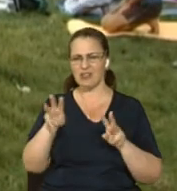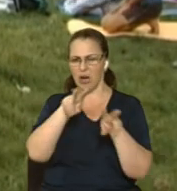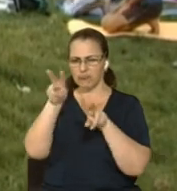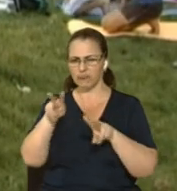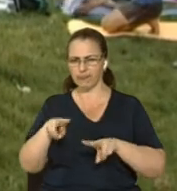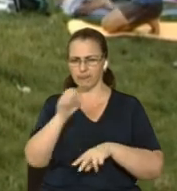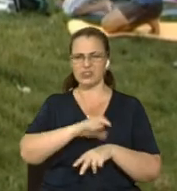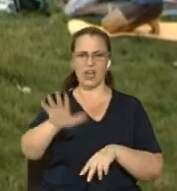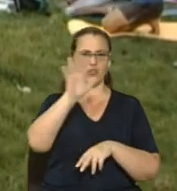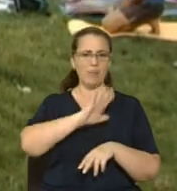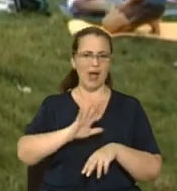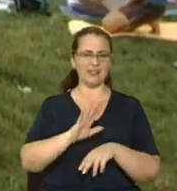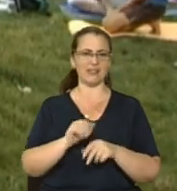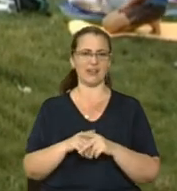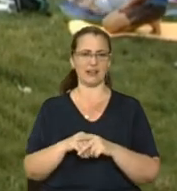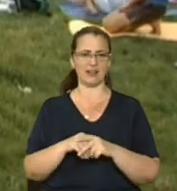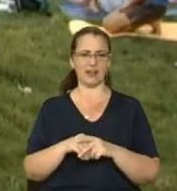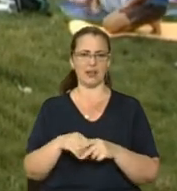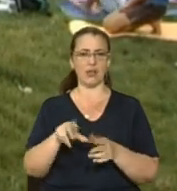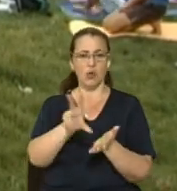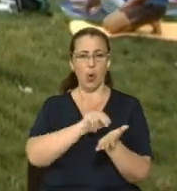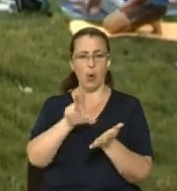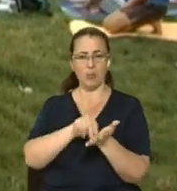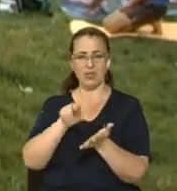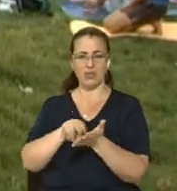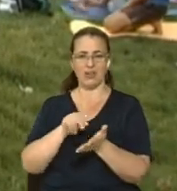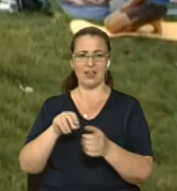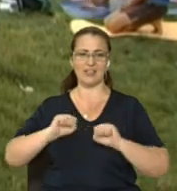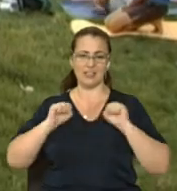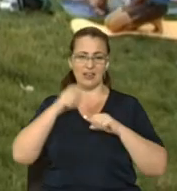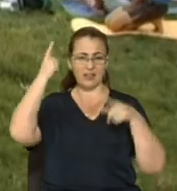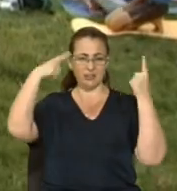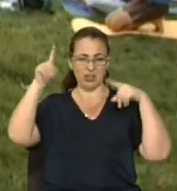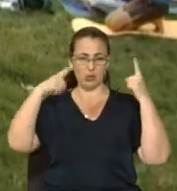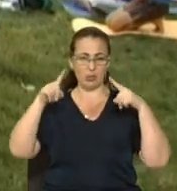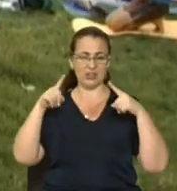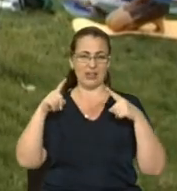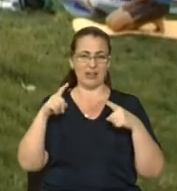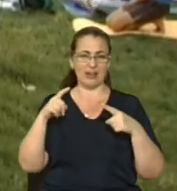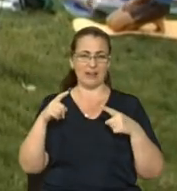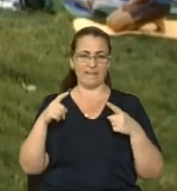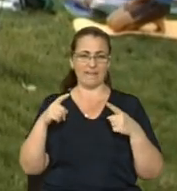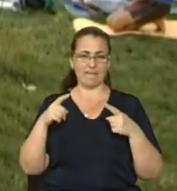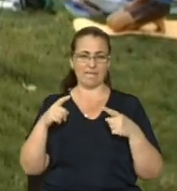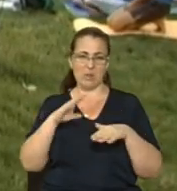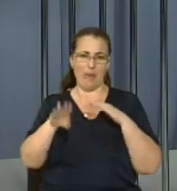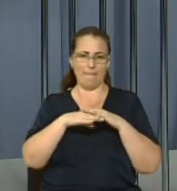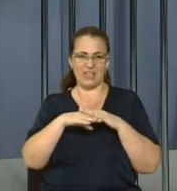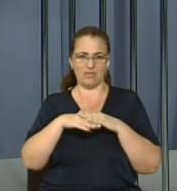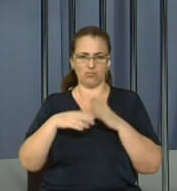європейських, і копіювала, старалась придумати якісь під ергономіку тіла.